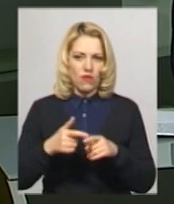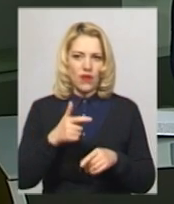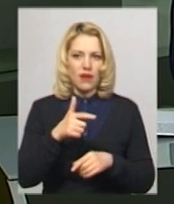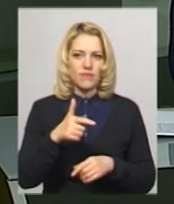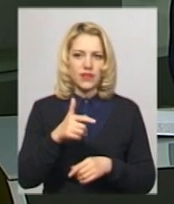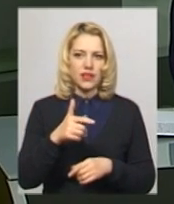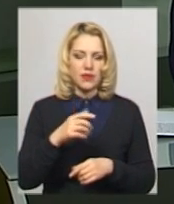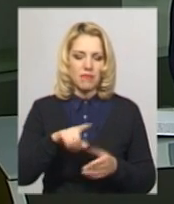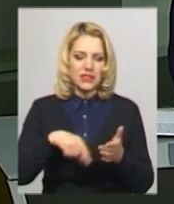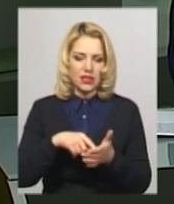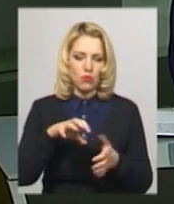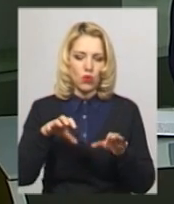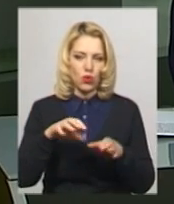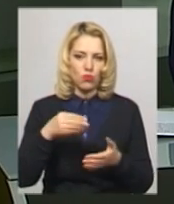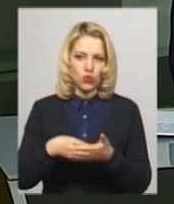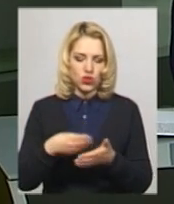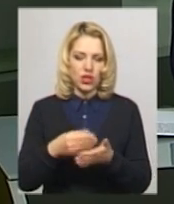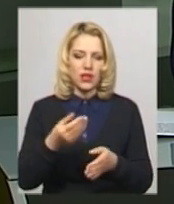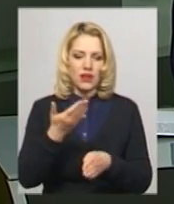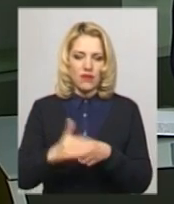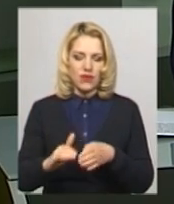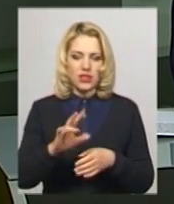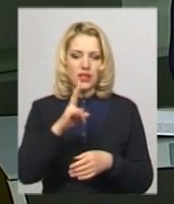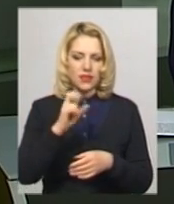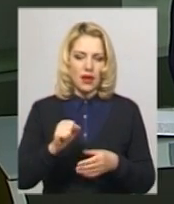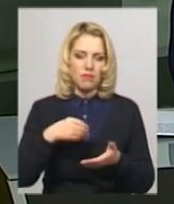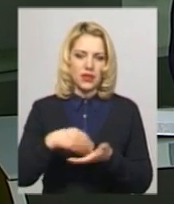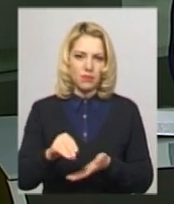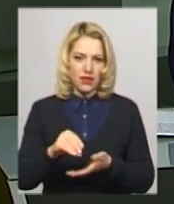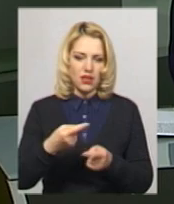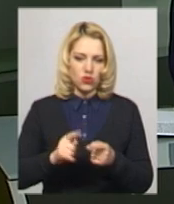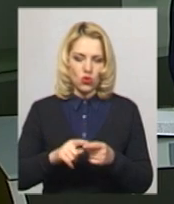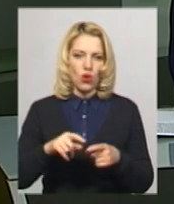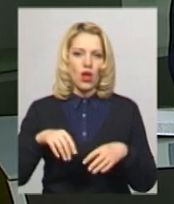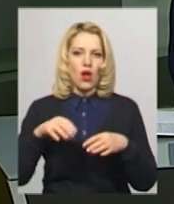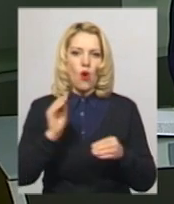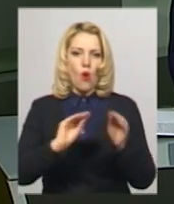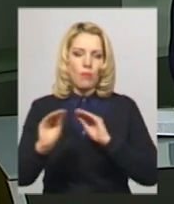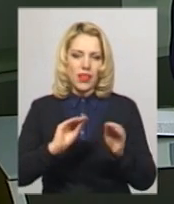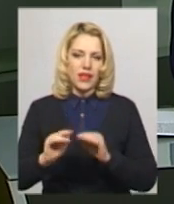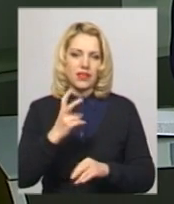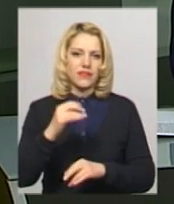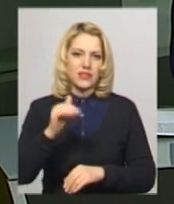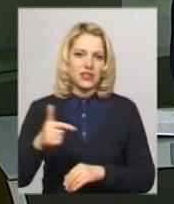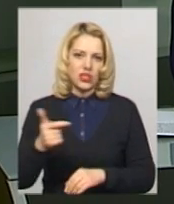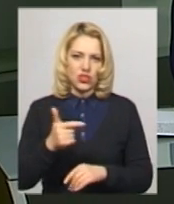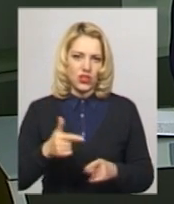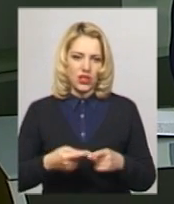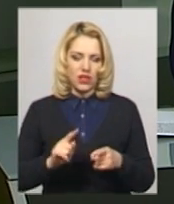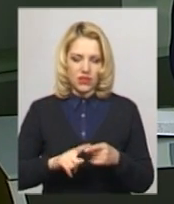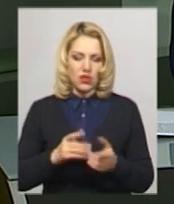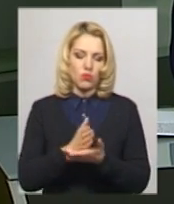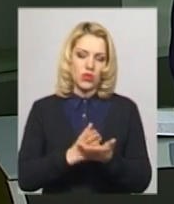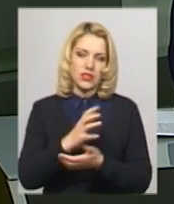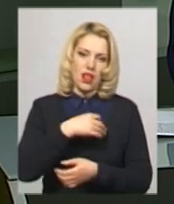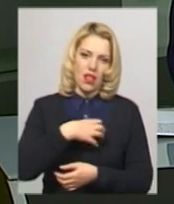бюджету Славути виділили на придбання й обладнання мобільного центру 200 тисяч гривень. Тепер ЦНАП обслуговує клієнтів у самій Славуті та